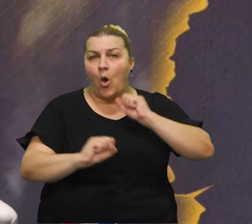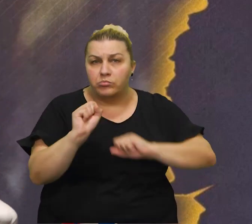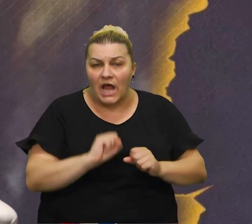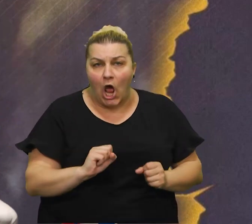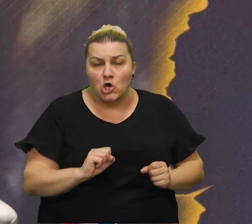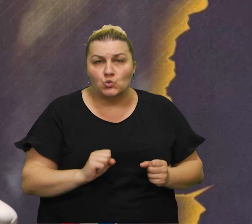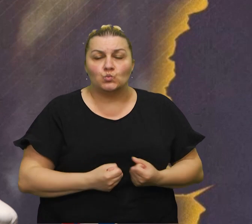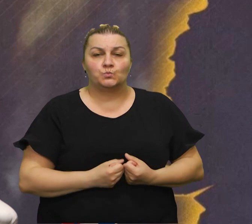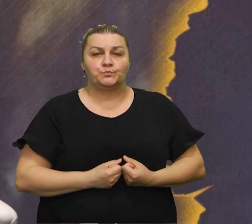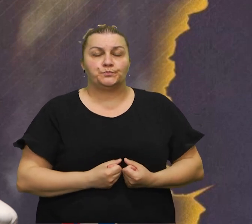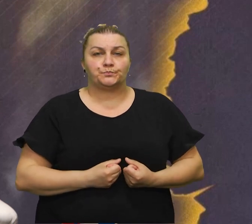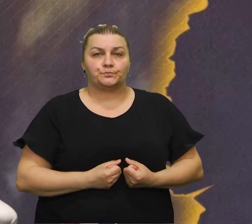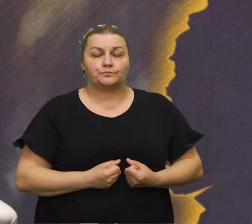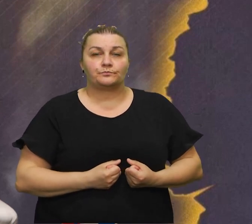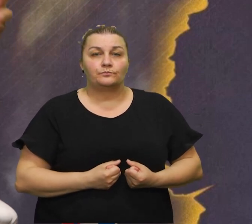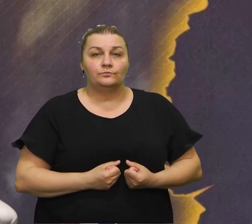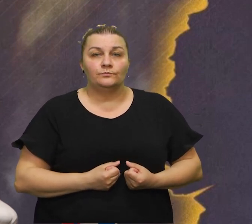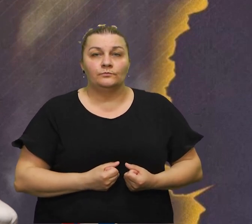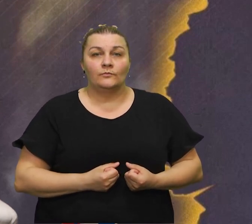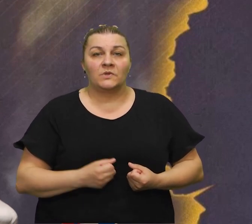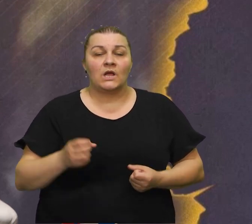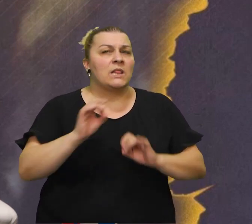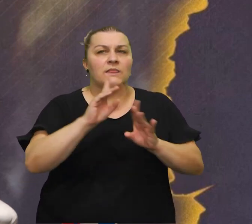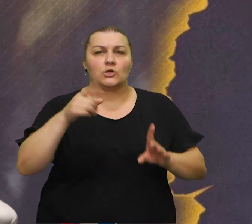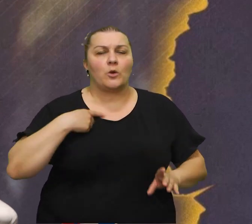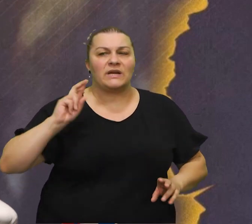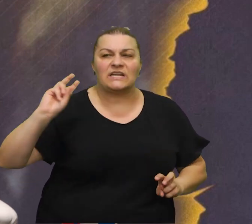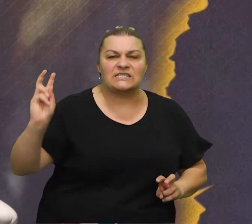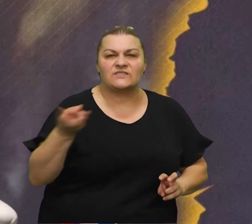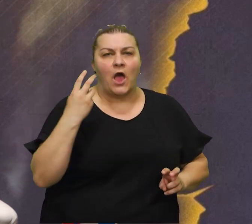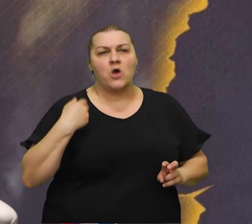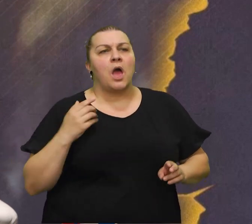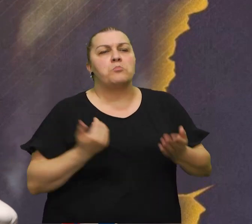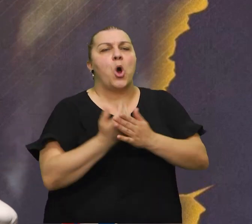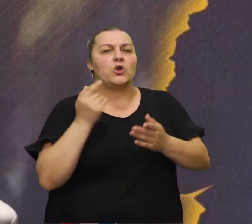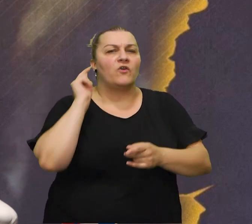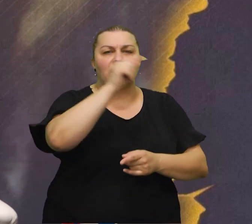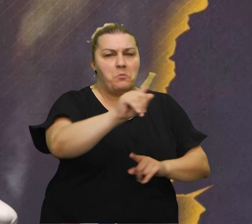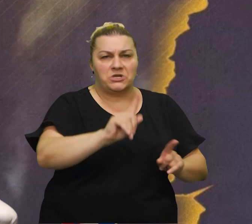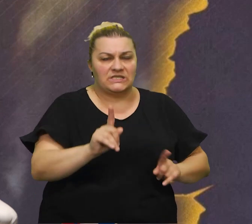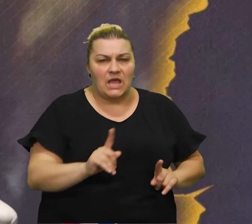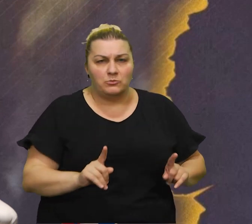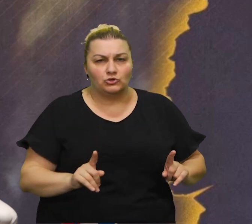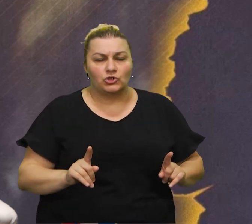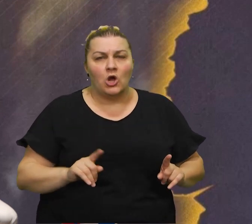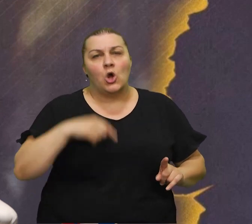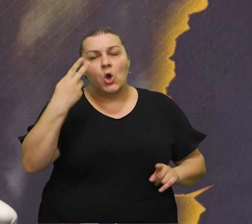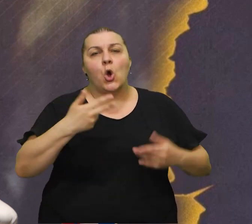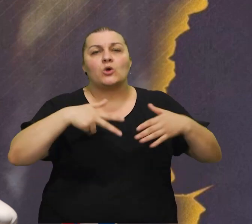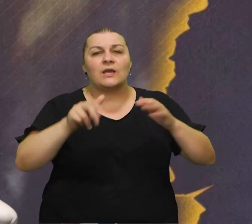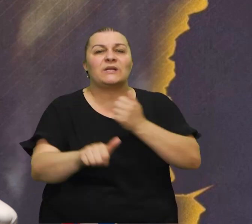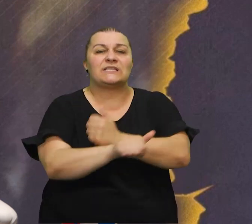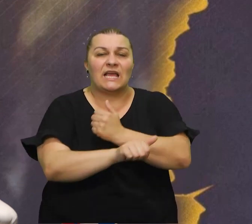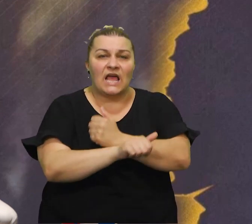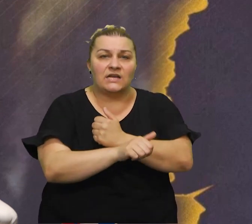za prijavljivanje i nije mi nikom ni zvan ni sa posišati onda mi je 18. 11.